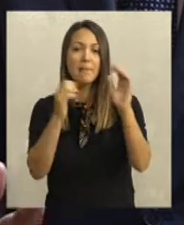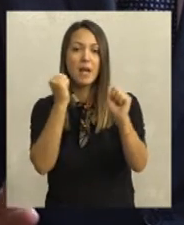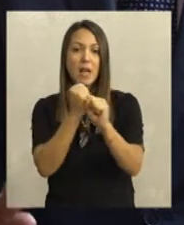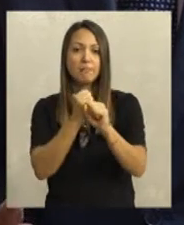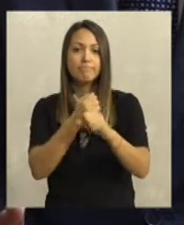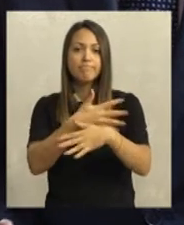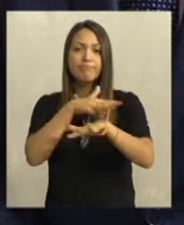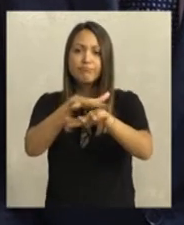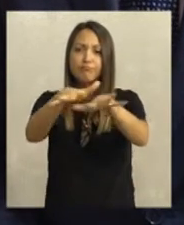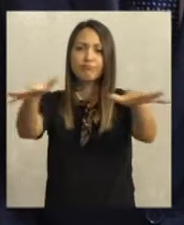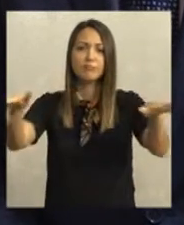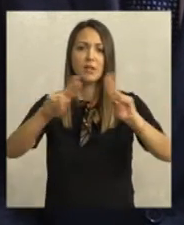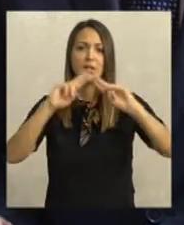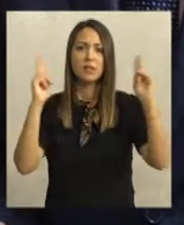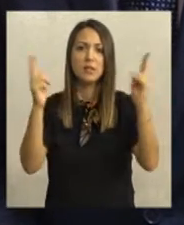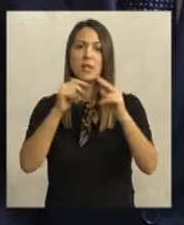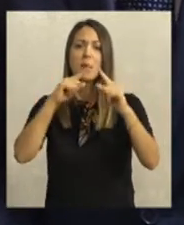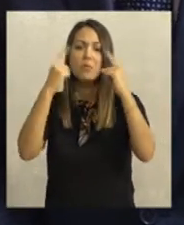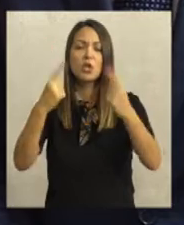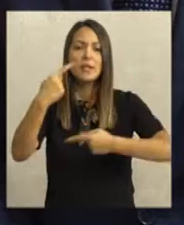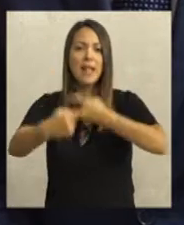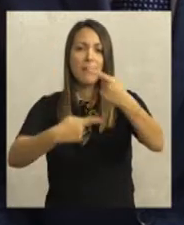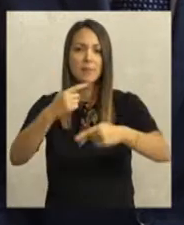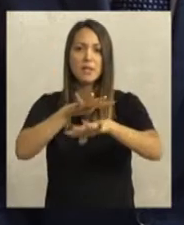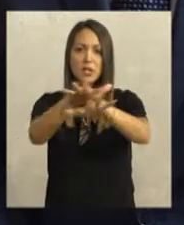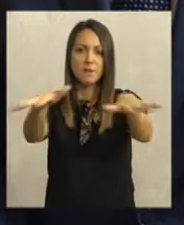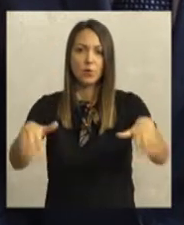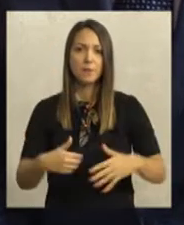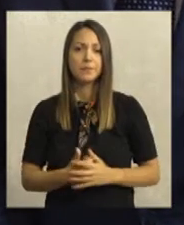Gandija prenose cijelome svetu i postoje sledbenici svude.